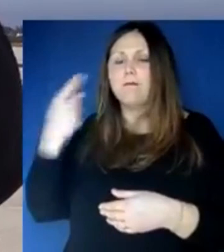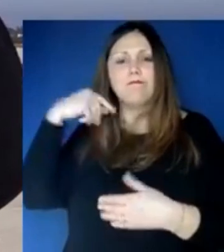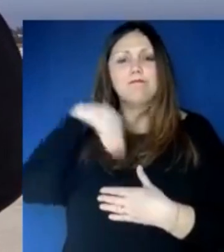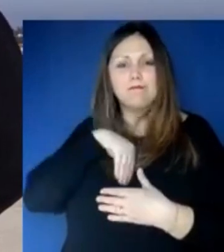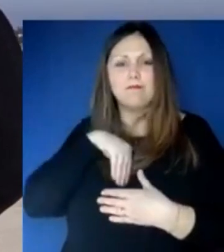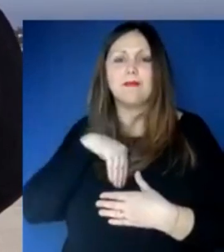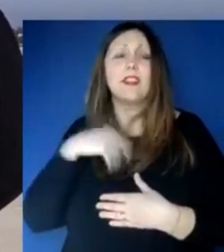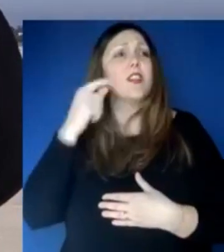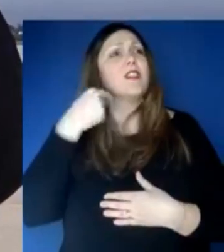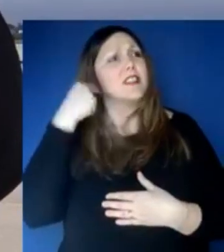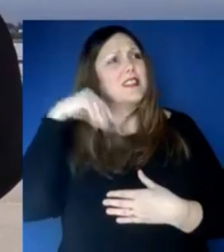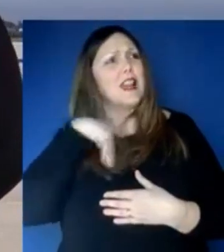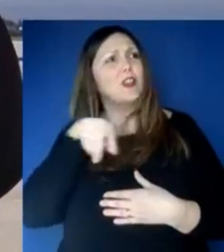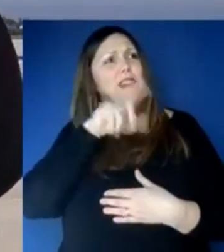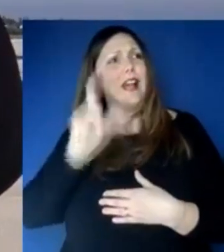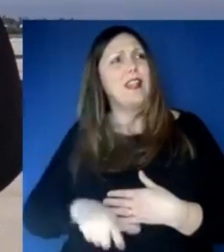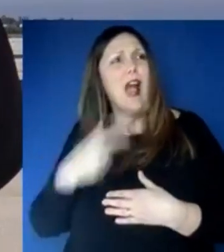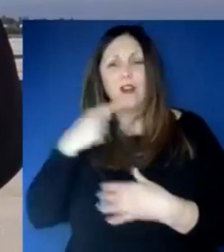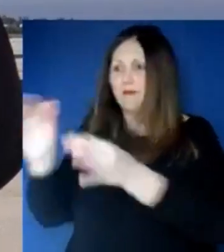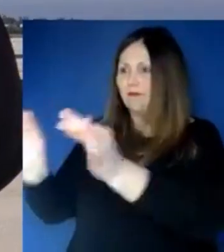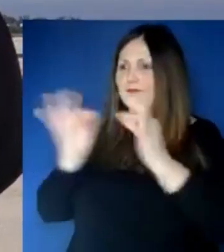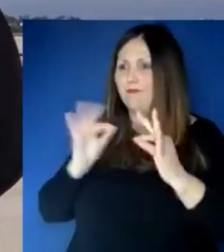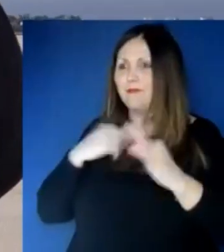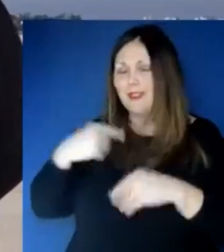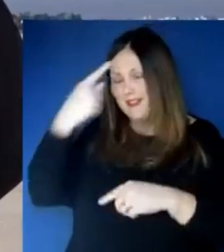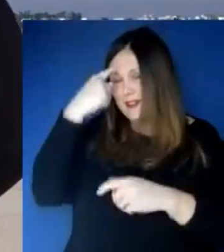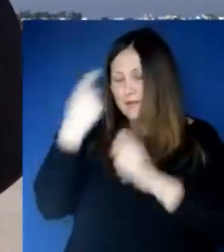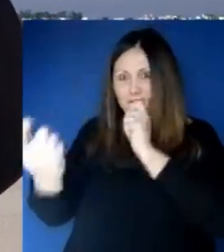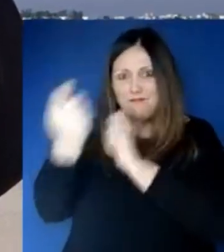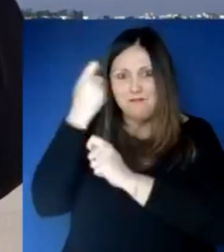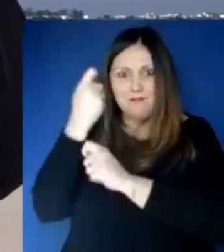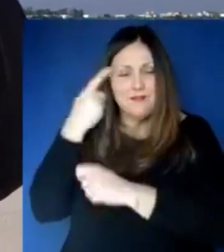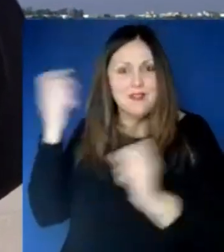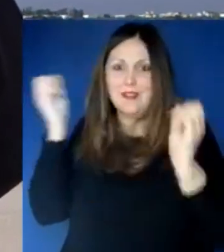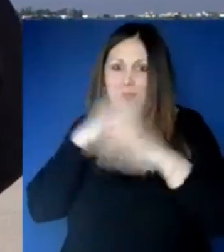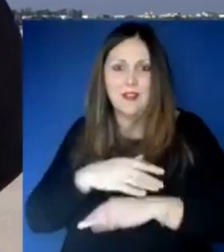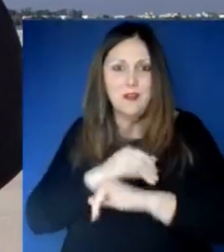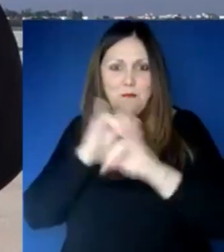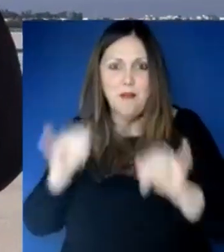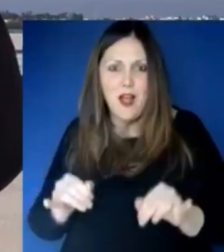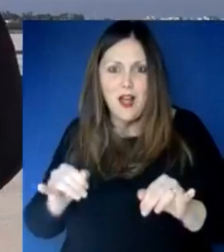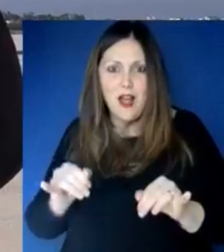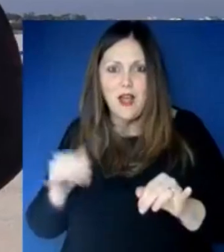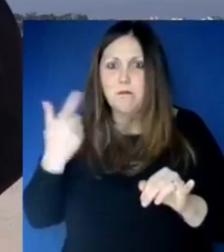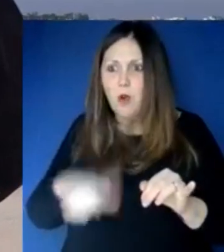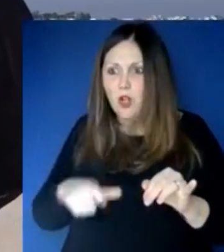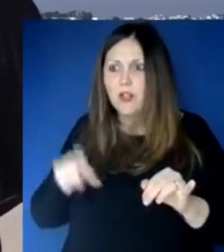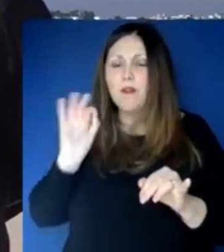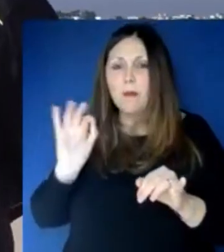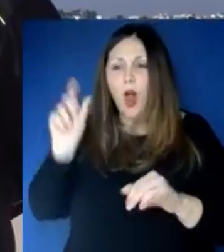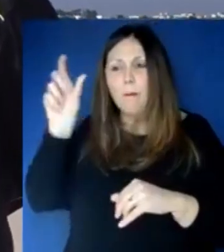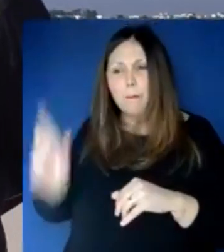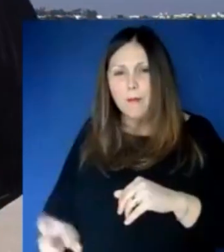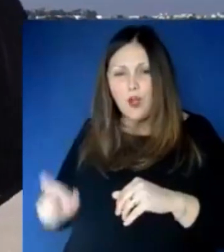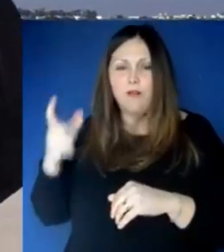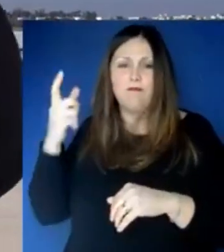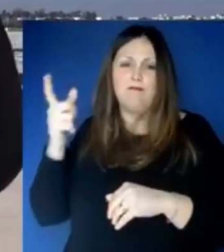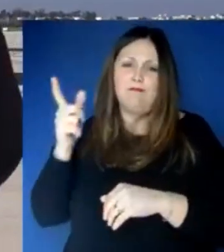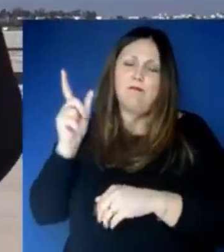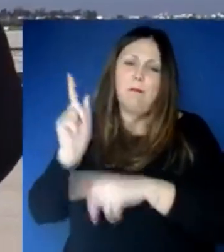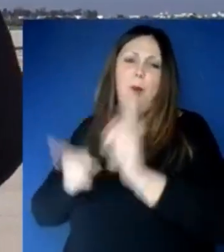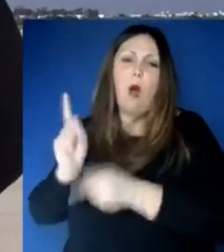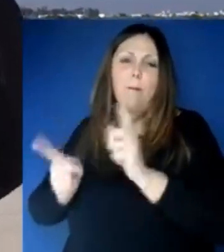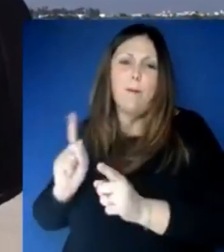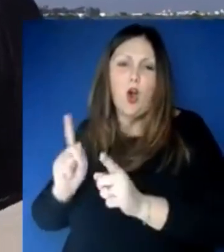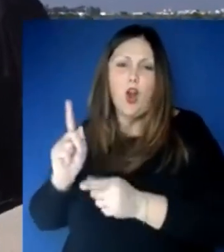sentimento del popolo albanese, di sentirsi anche italiano deriva dall'accoglienza che Bari dette tanti anni